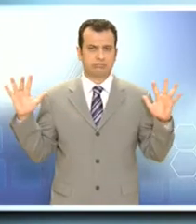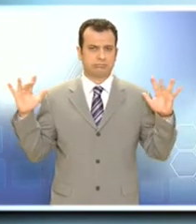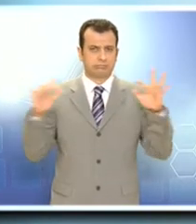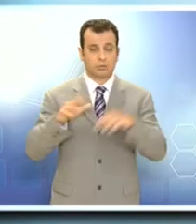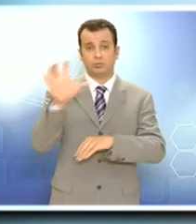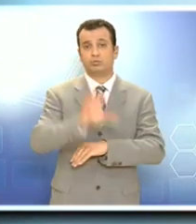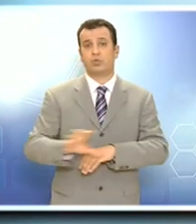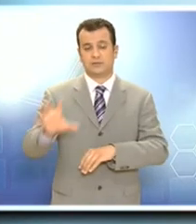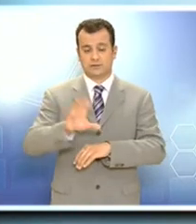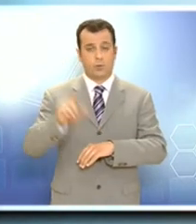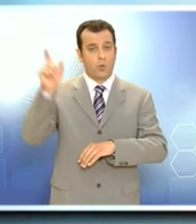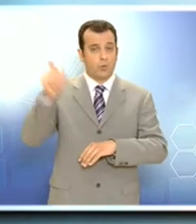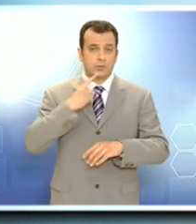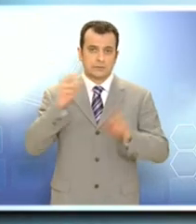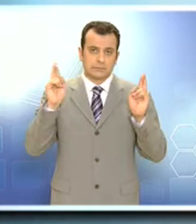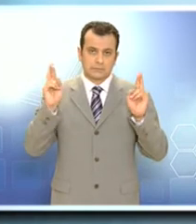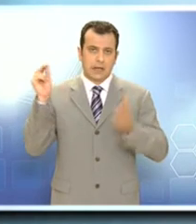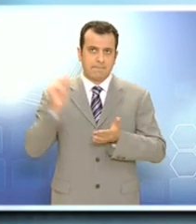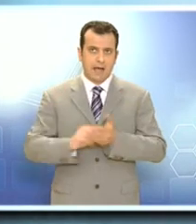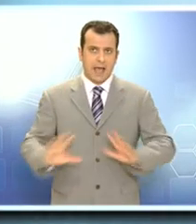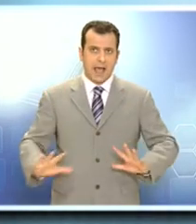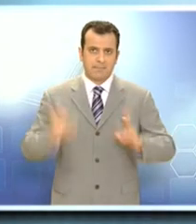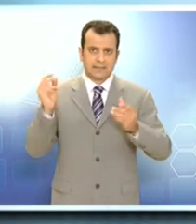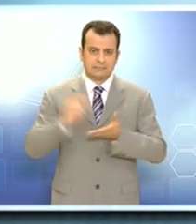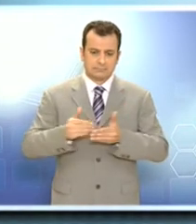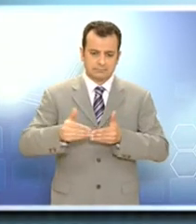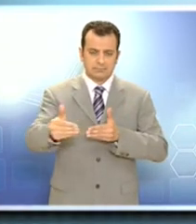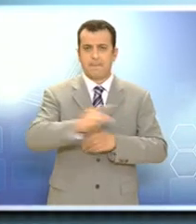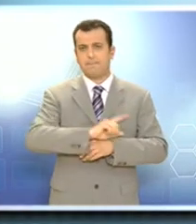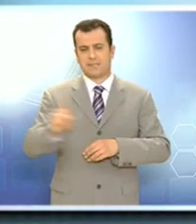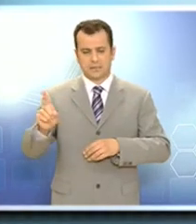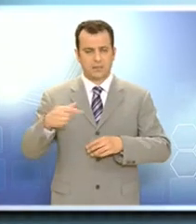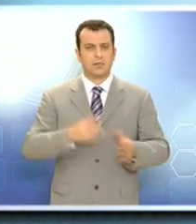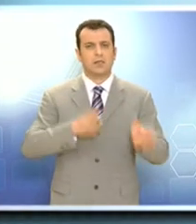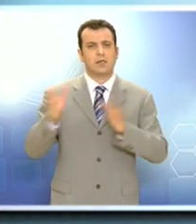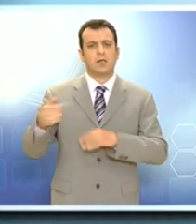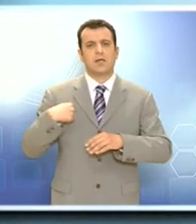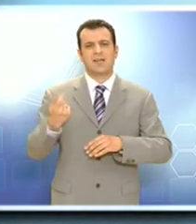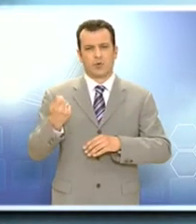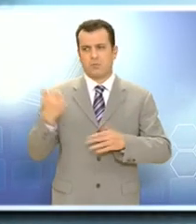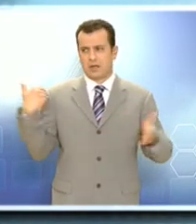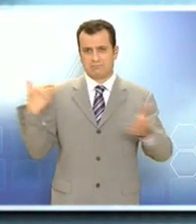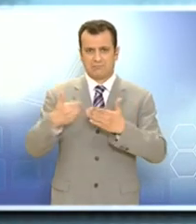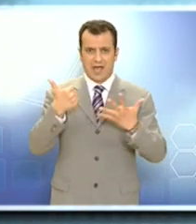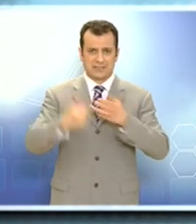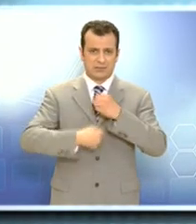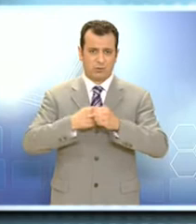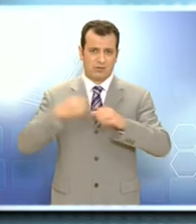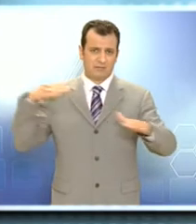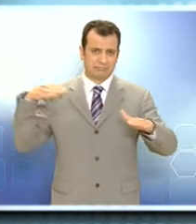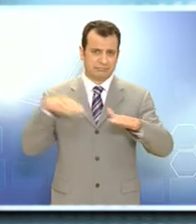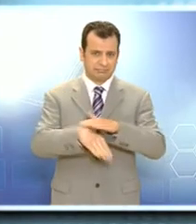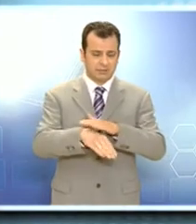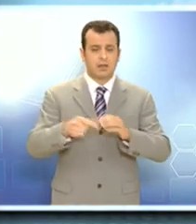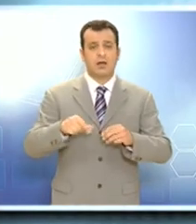Μάλιστα στο πλαίσιο αυτό εξέφρασε την ελπίδα να μην υπάρξουν άλλες απεργίες. Όσον αφορά στην ύφεση που μαστίζει τη χώρα εδώ και έξι χρόνια, αλλά και τα